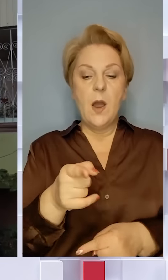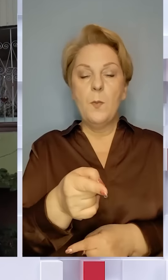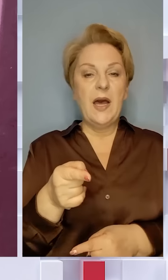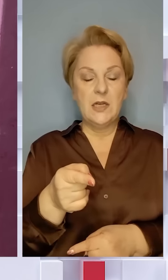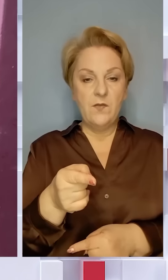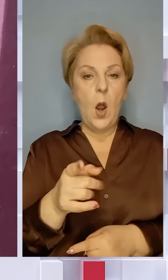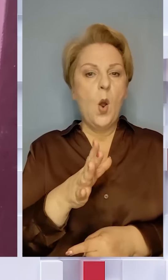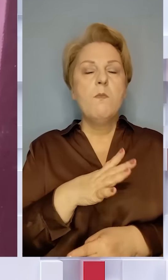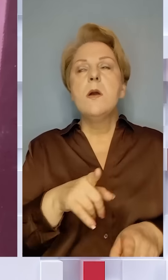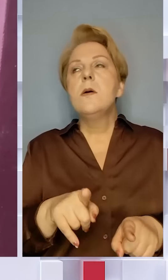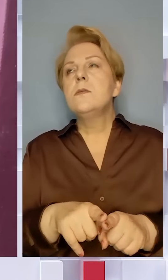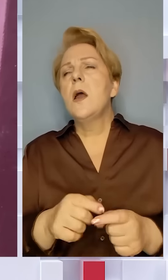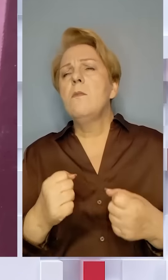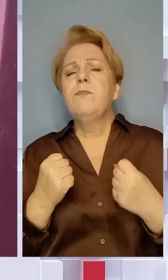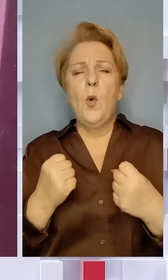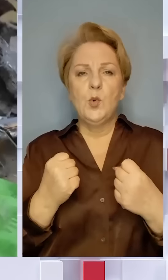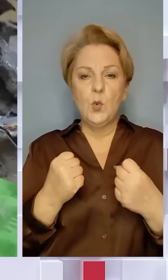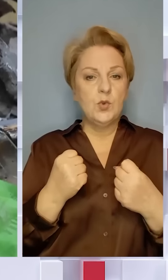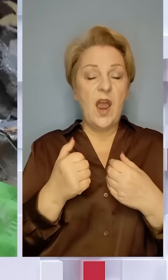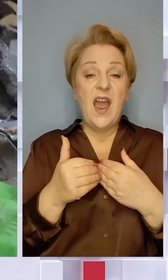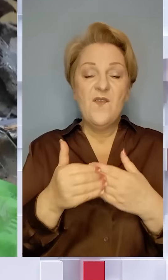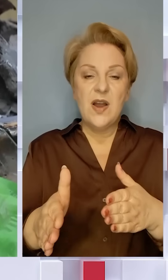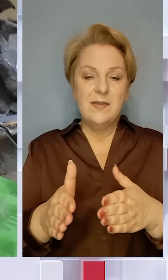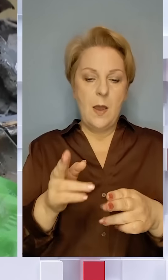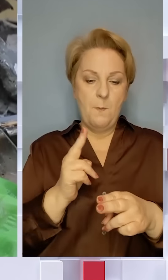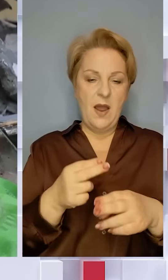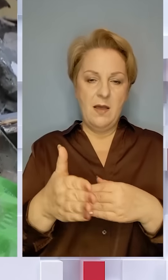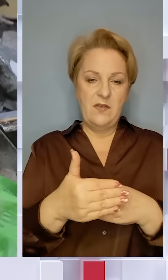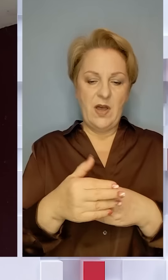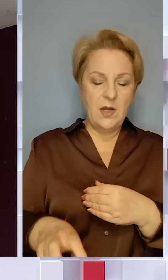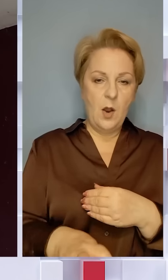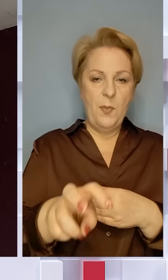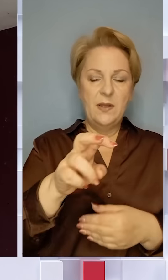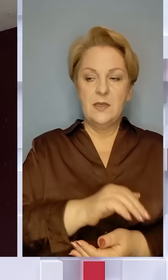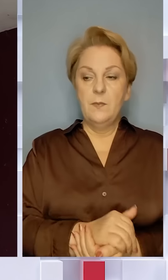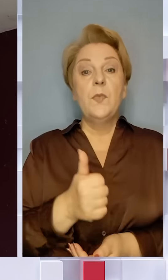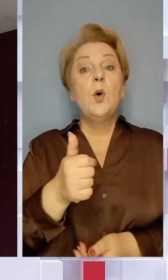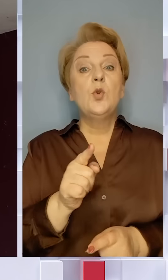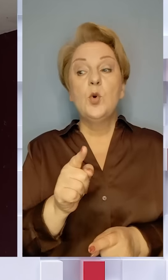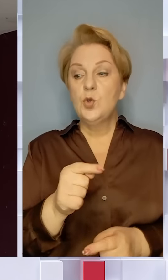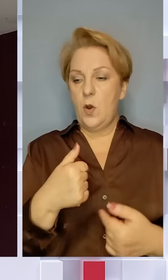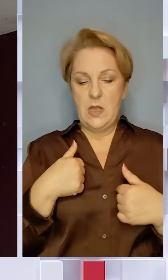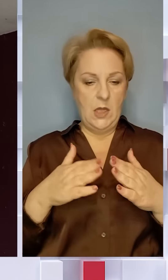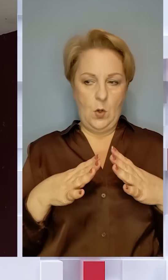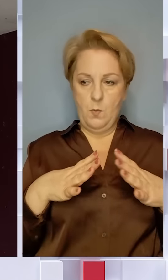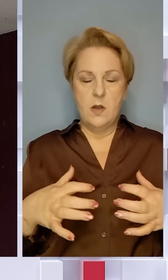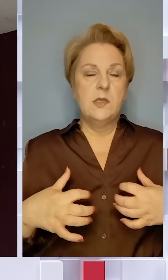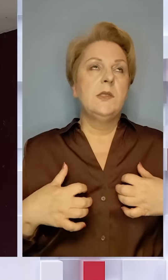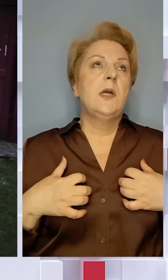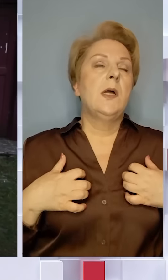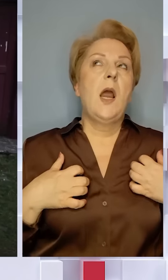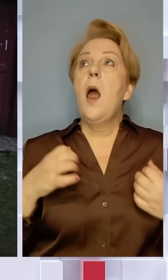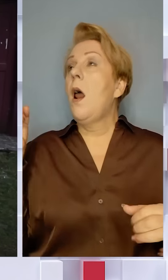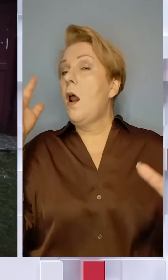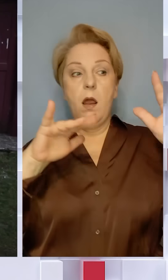першому поверсі. Він був таким потужним, що вилетіли навіть металеві двері у під'їзді. Добре, що на всі не було, це був страх якийсь.